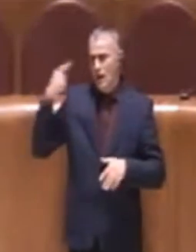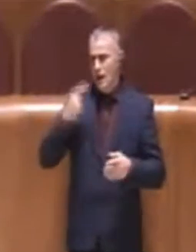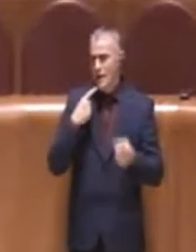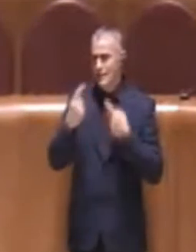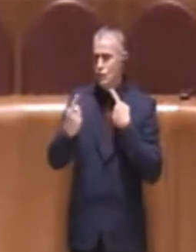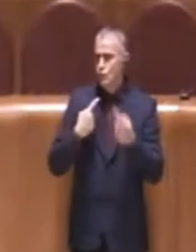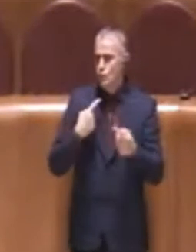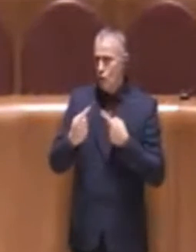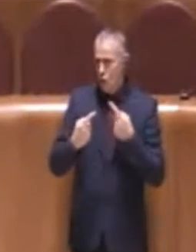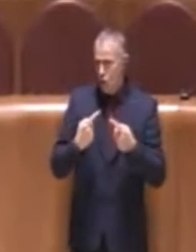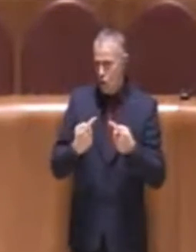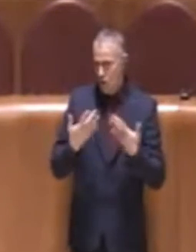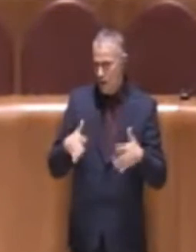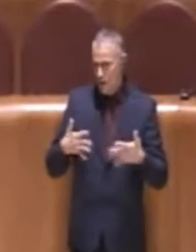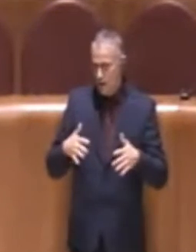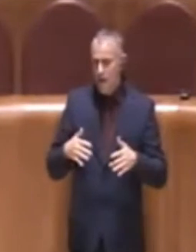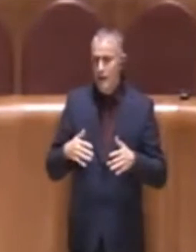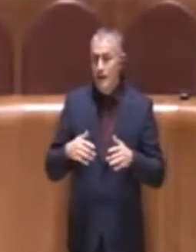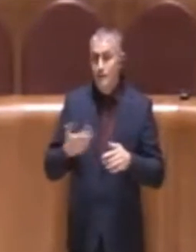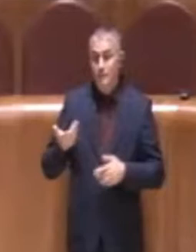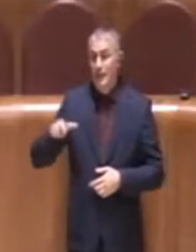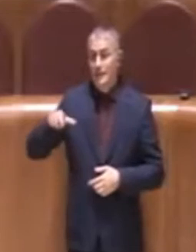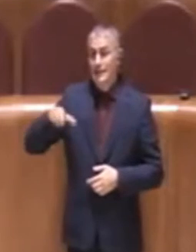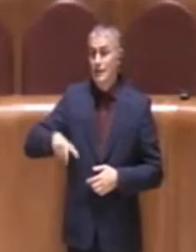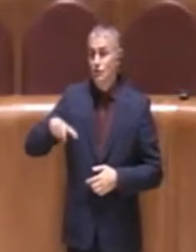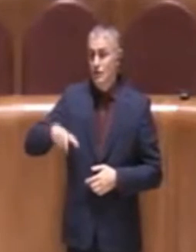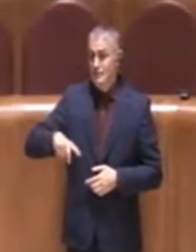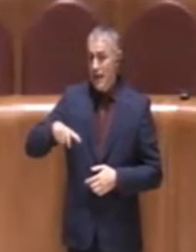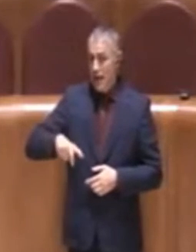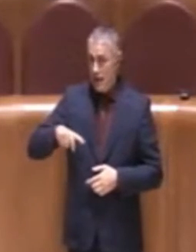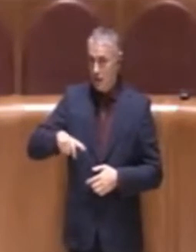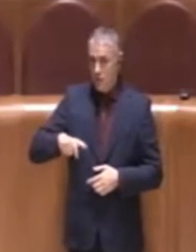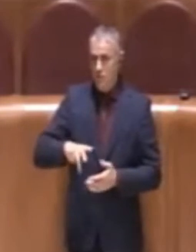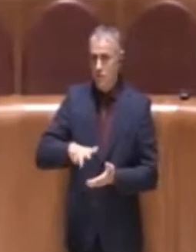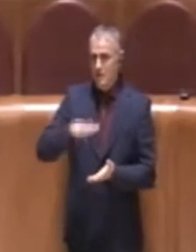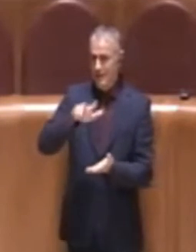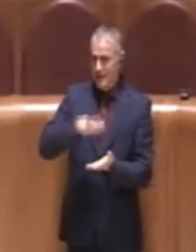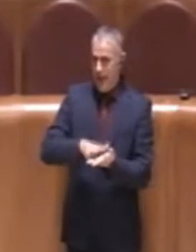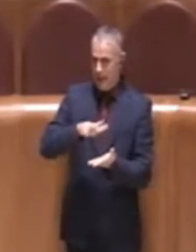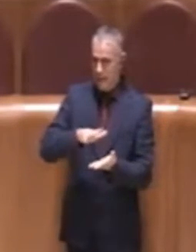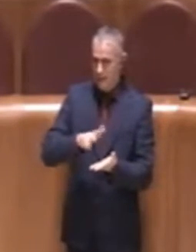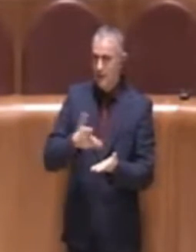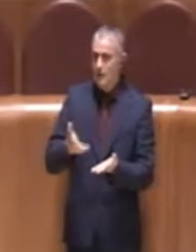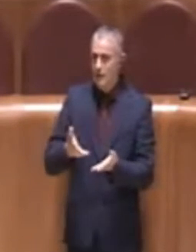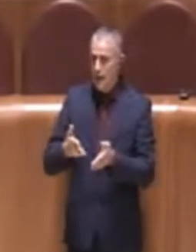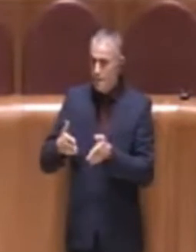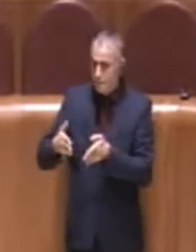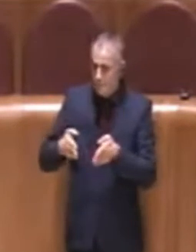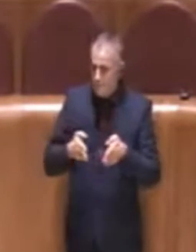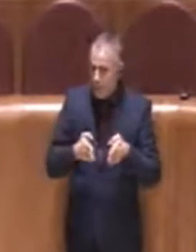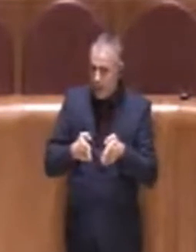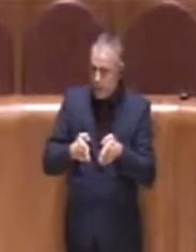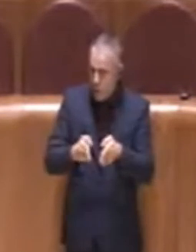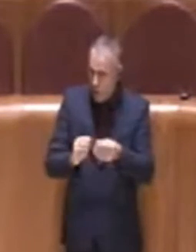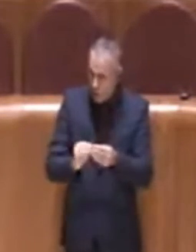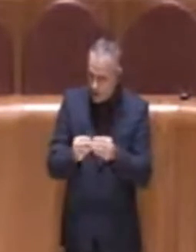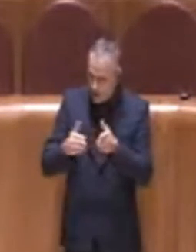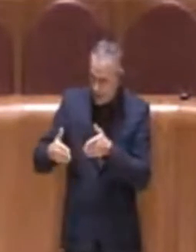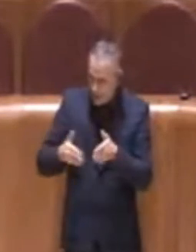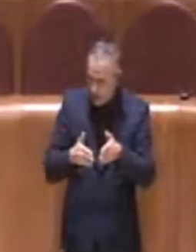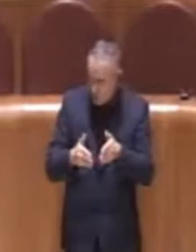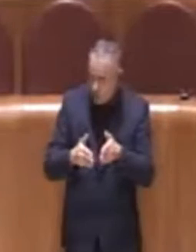e cioè sulla necessità di garantire che questi percorsi siano portati a compimento